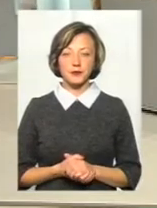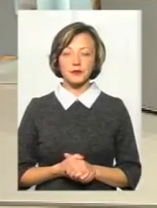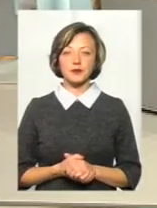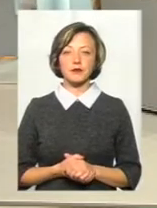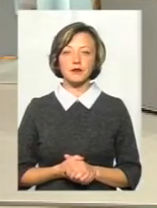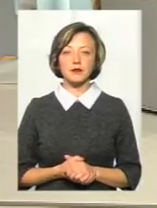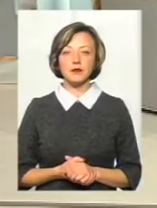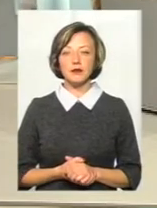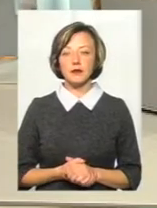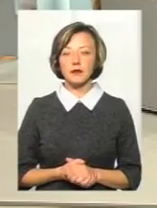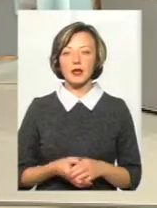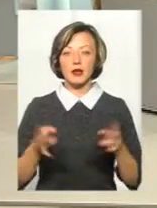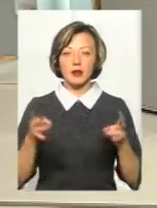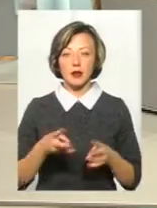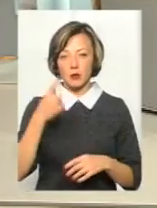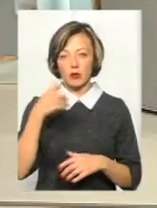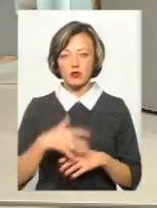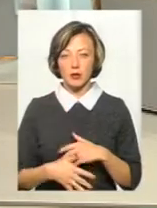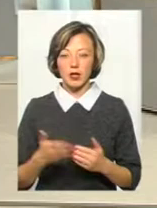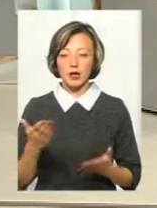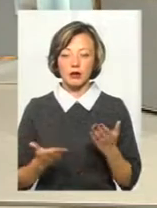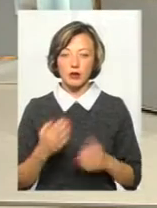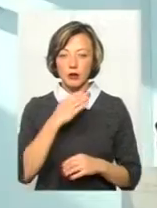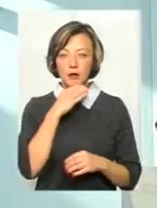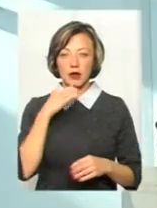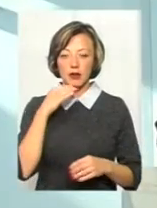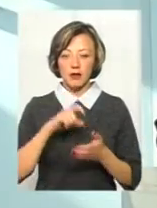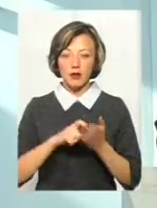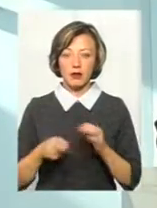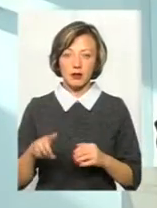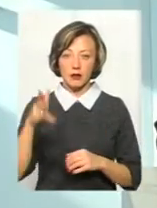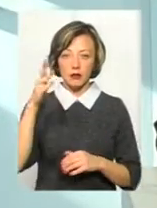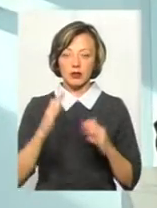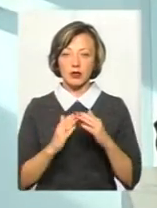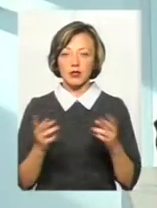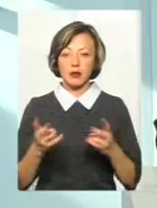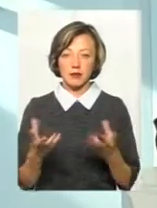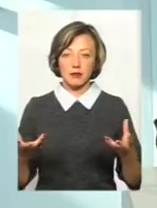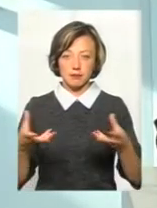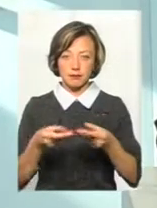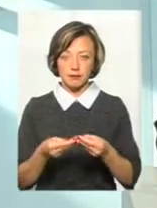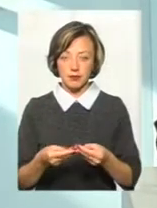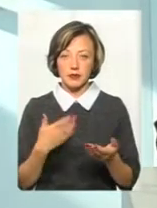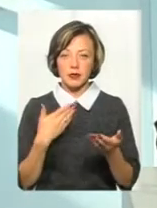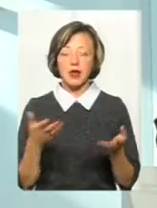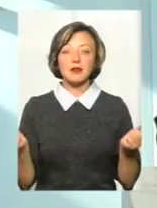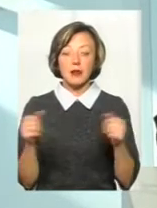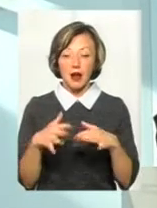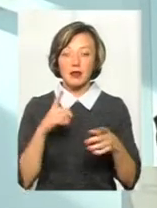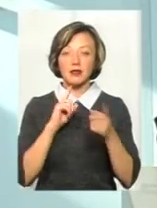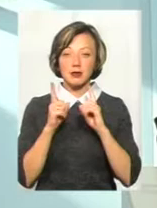треба розуміти. І якщо багатоквартирний будинок, треба збиратися, спілкуватись,